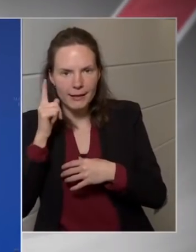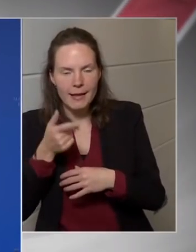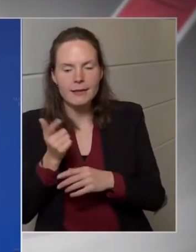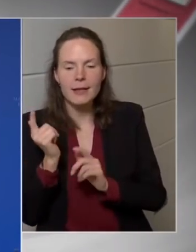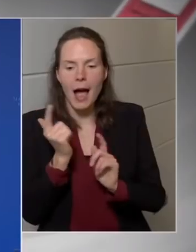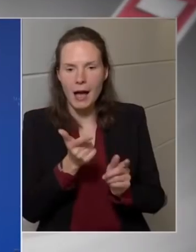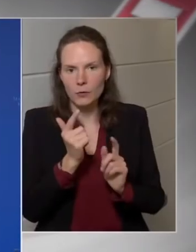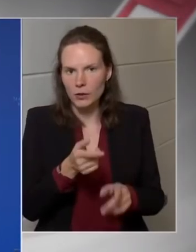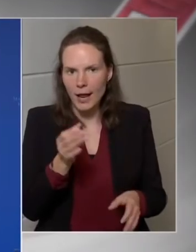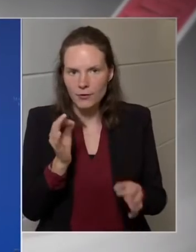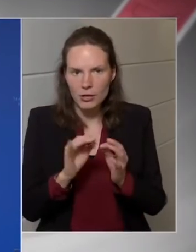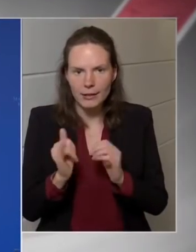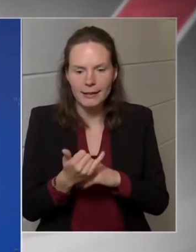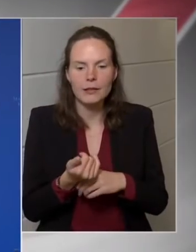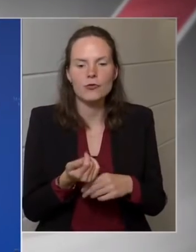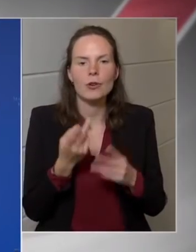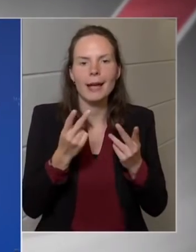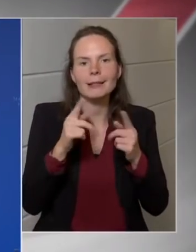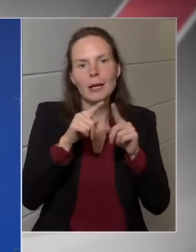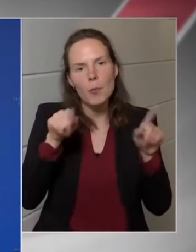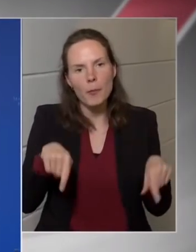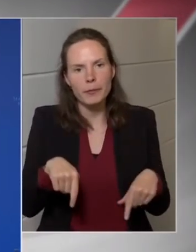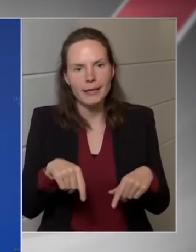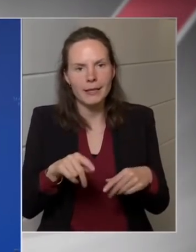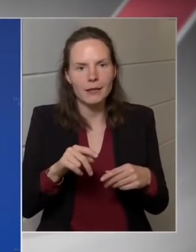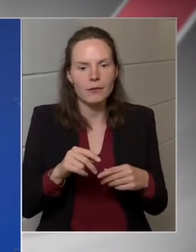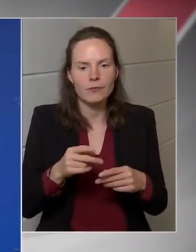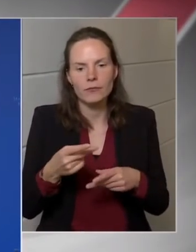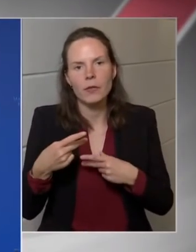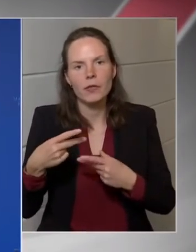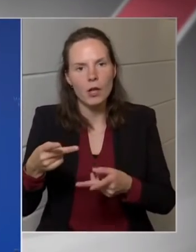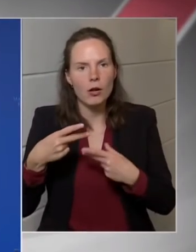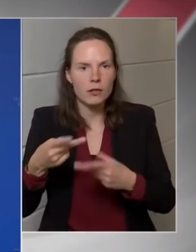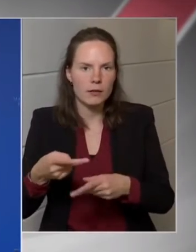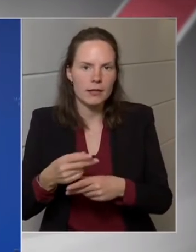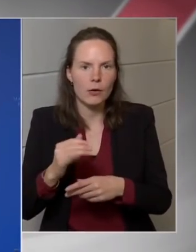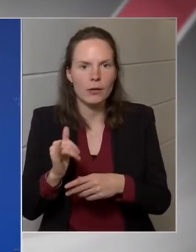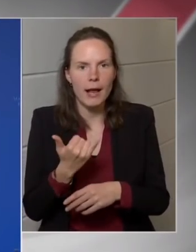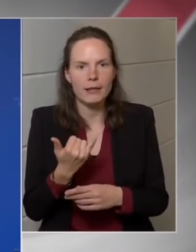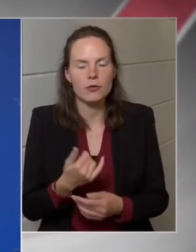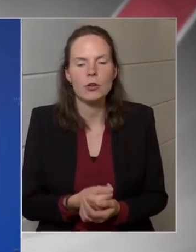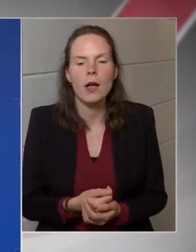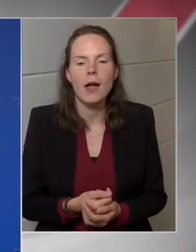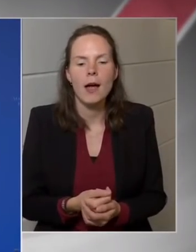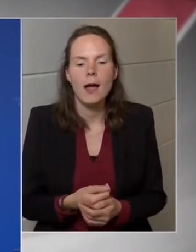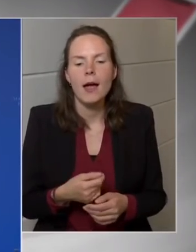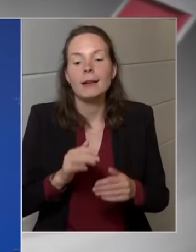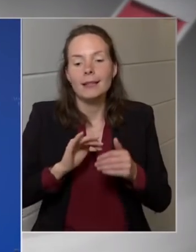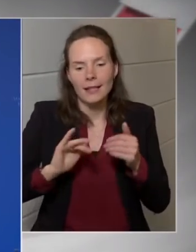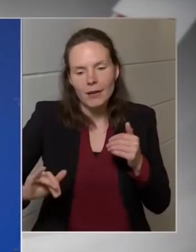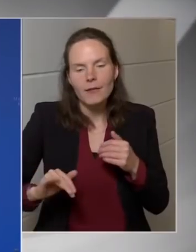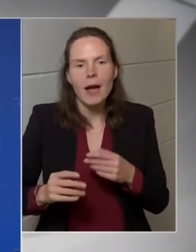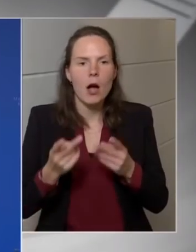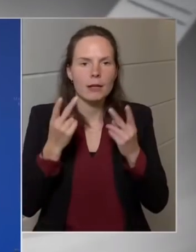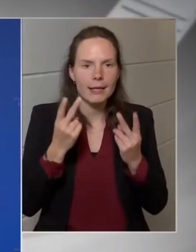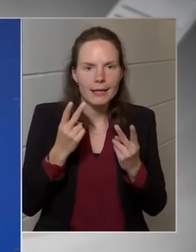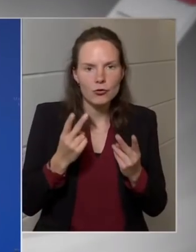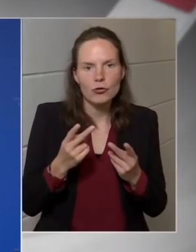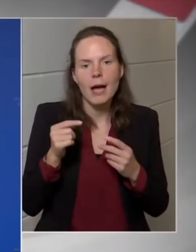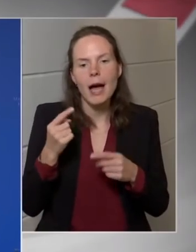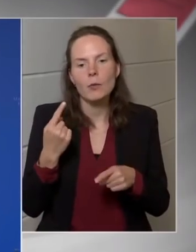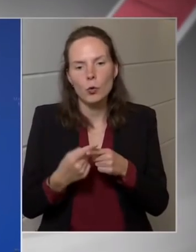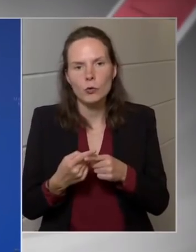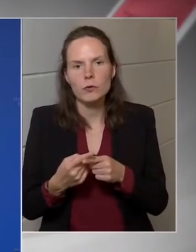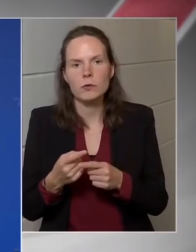értékpapírtanzakcióknál is. Ez alól a kincstár és a posta lesz kivétel, tehát az ott vezetett értékpapírszámlákra,